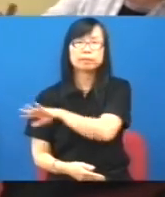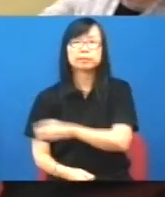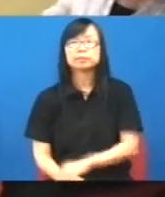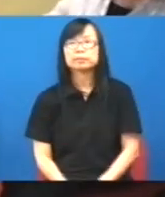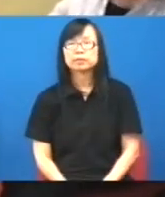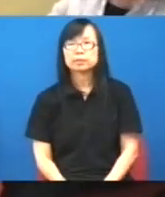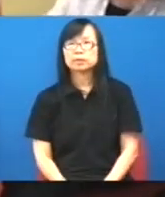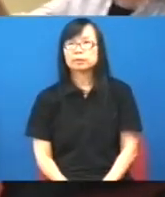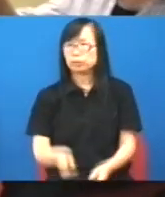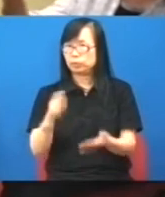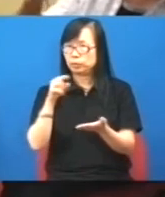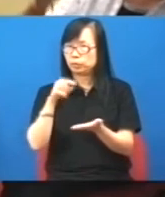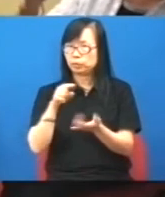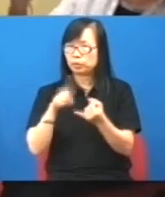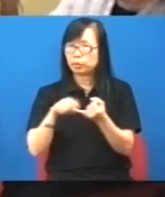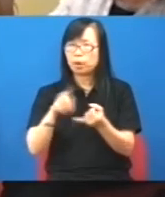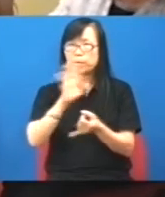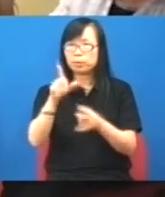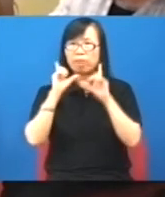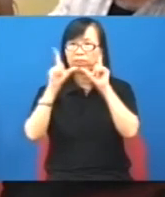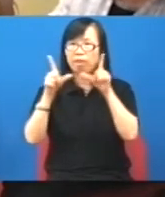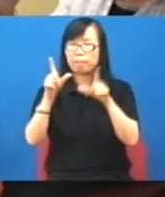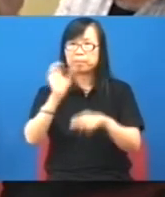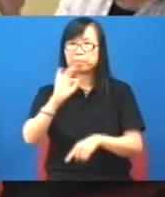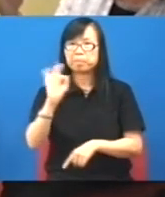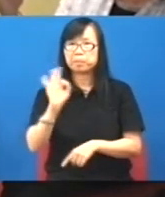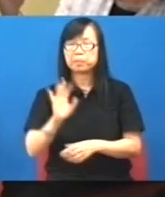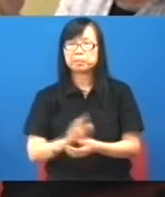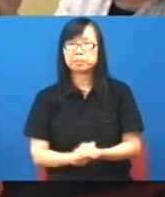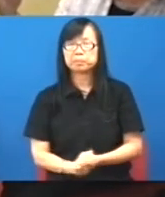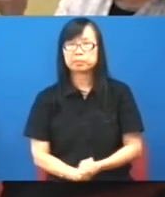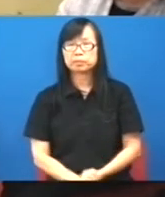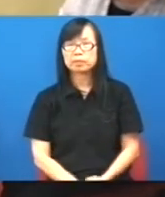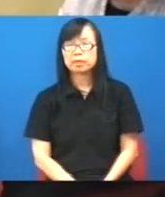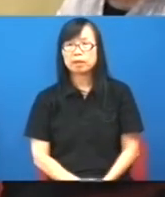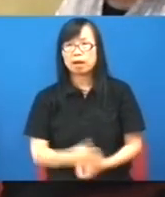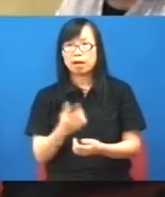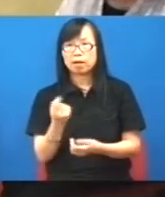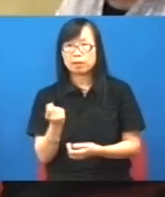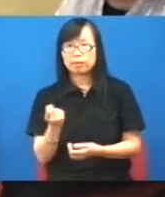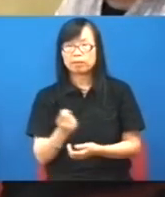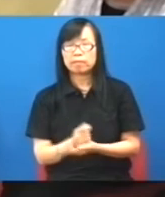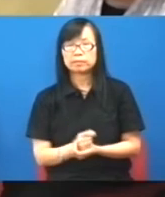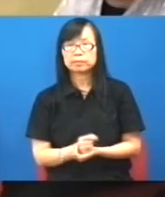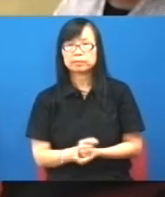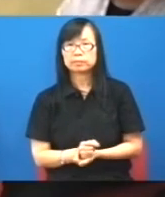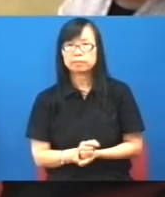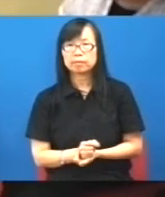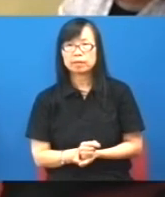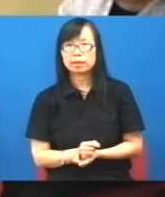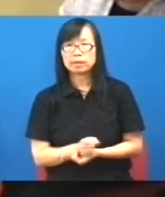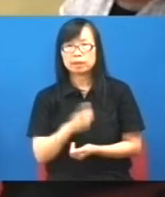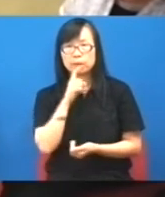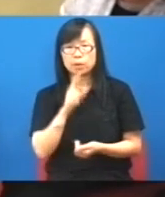我一定不會回應你的疑問或者回應你的質疑其實很簡單如果他有個